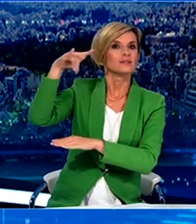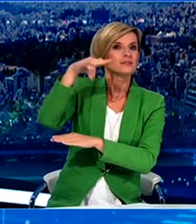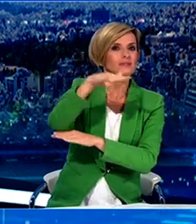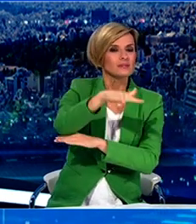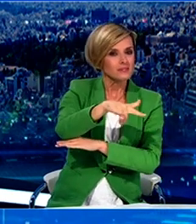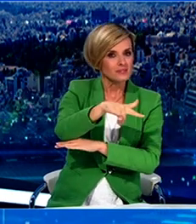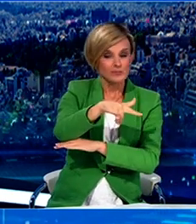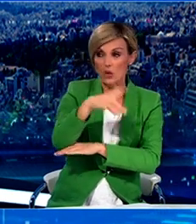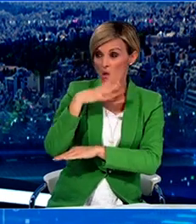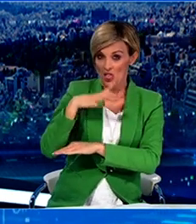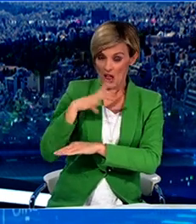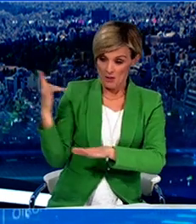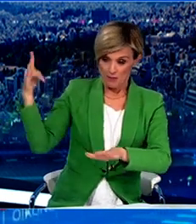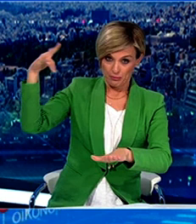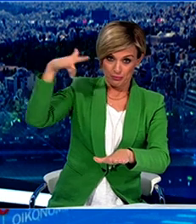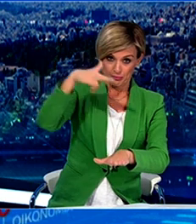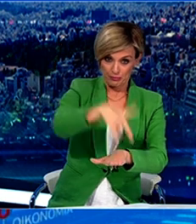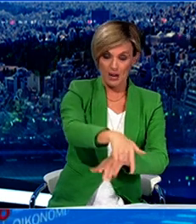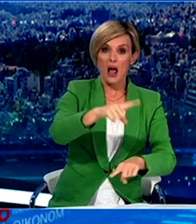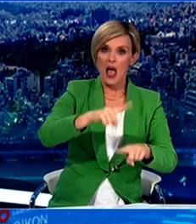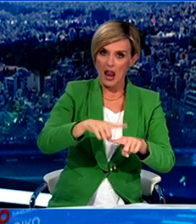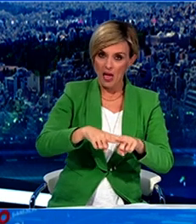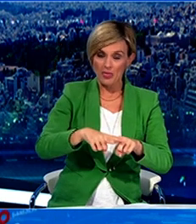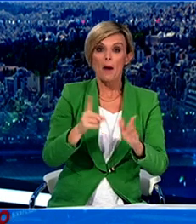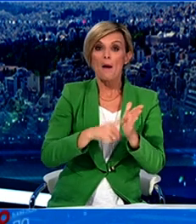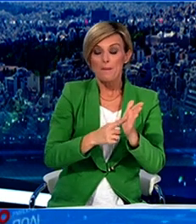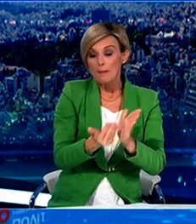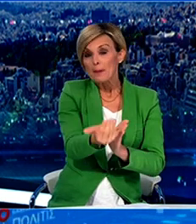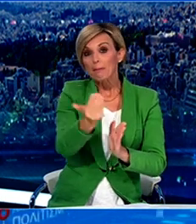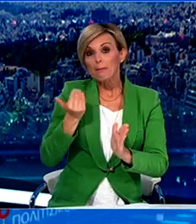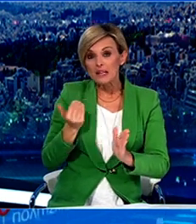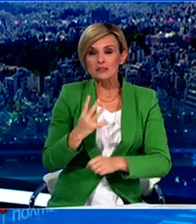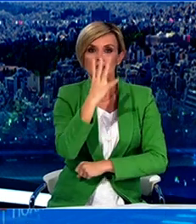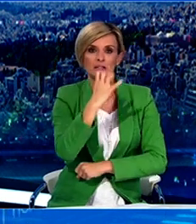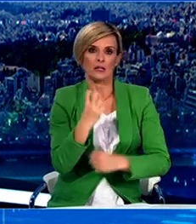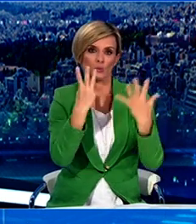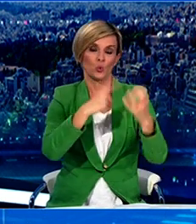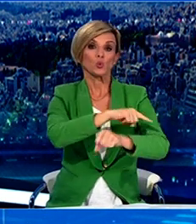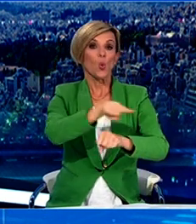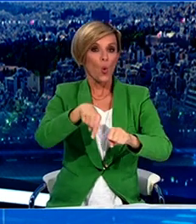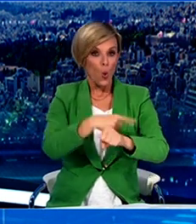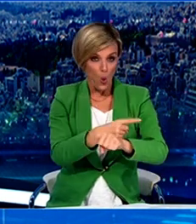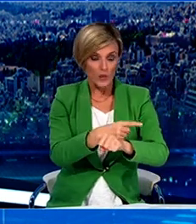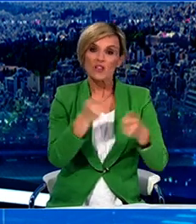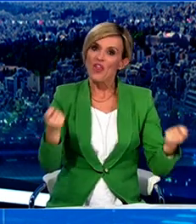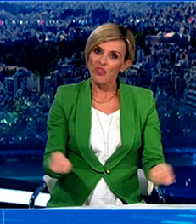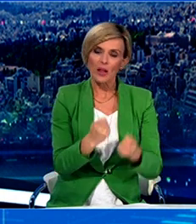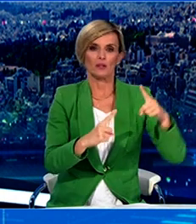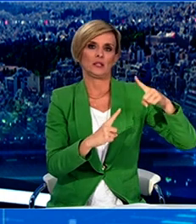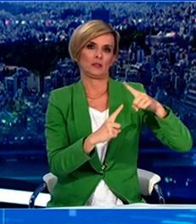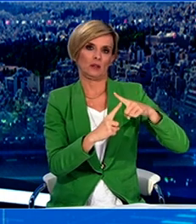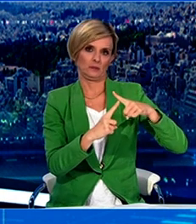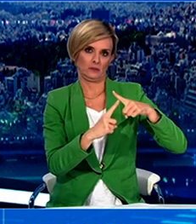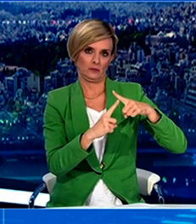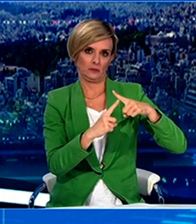πρέπει να έχουν αρνητικό PCR που να έχει διεξαχθεί μέχρι και 48 ώρες πριν, ενώ για όσους εισέρχονται από τα χερσαία σύνορα